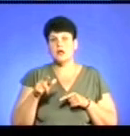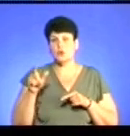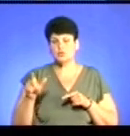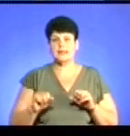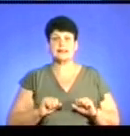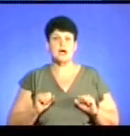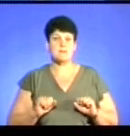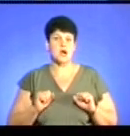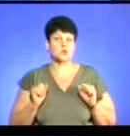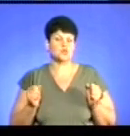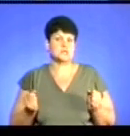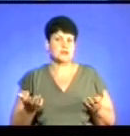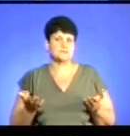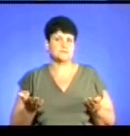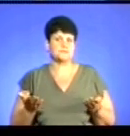намагаються,